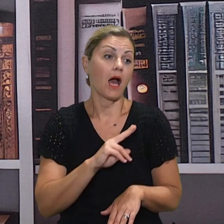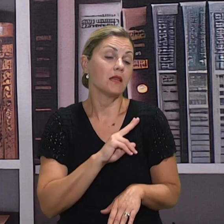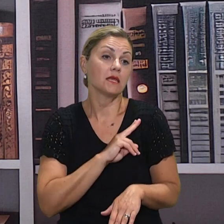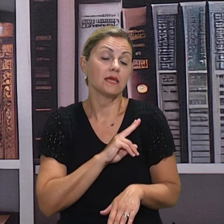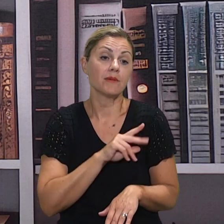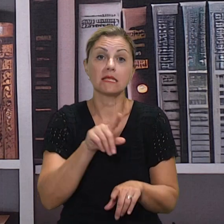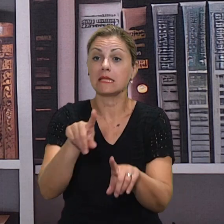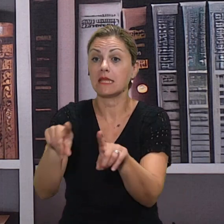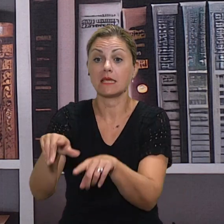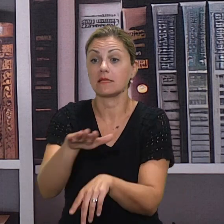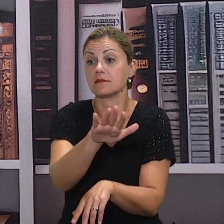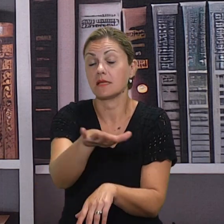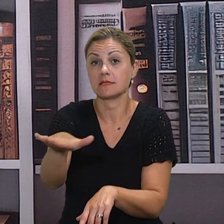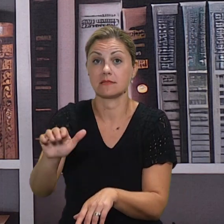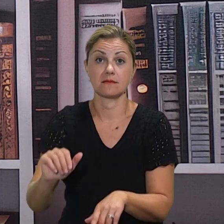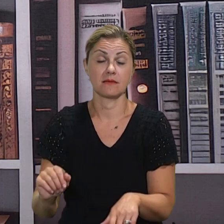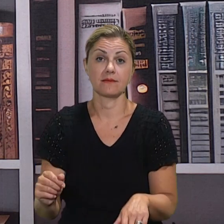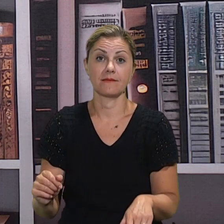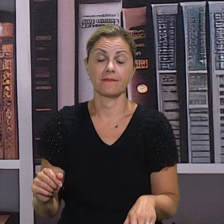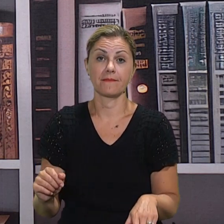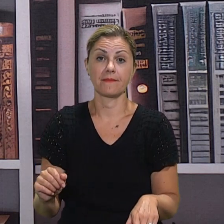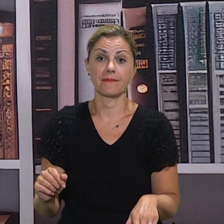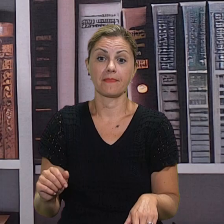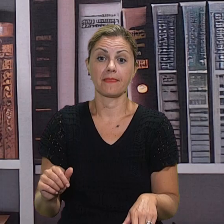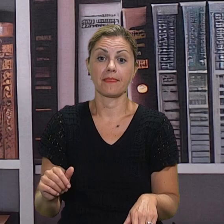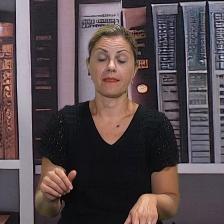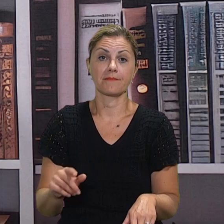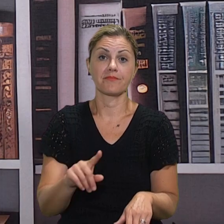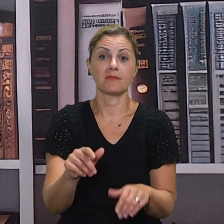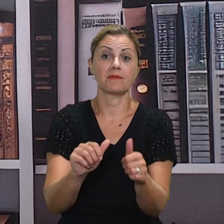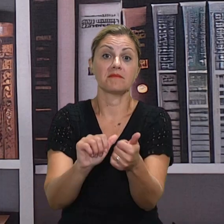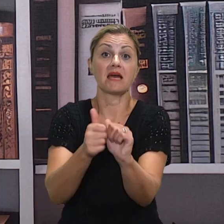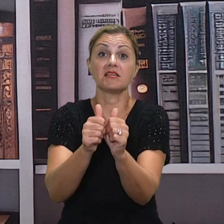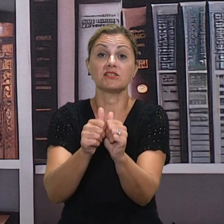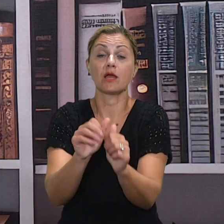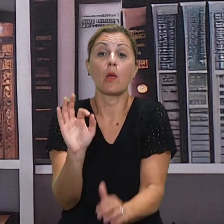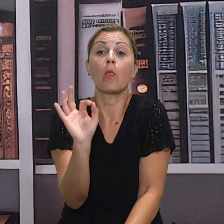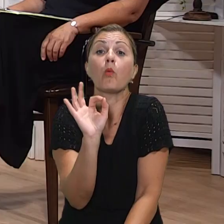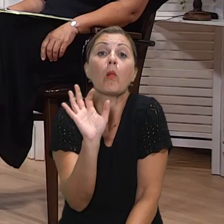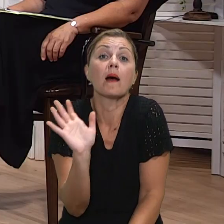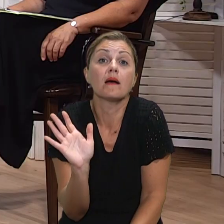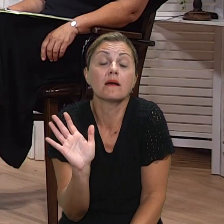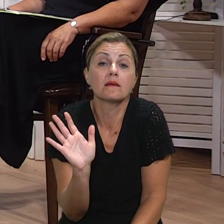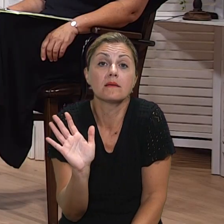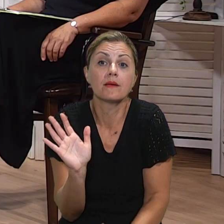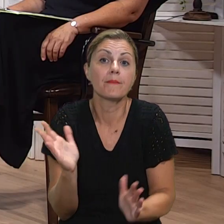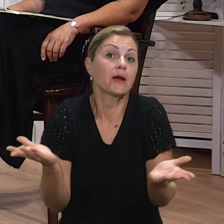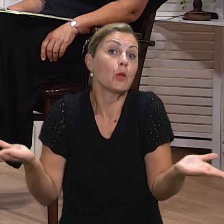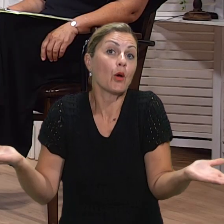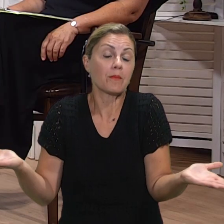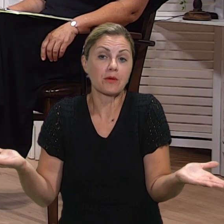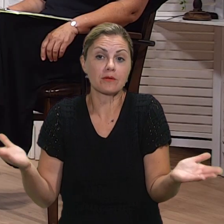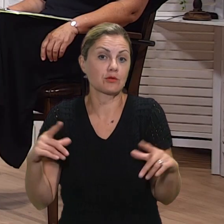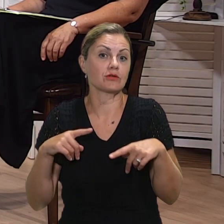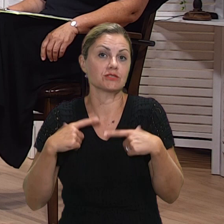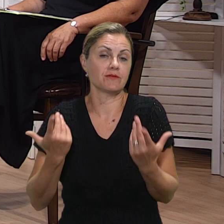bilo je i onih natječaja na koji nisu osvojili ništa. Međutim, to ih nije nikako spustilo